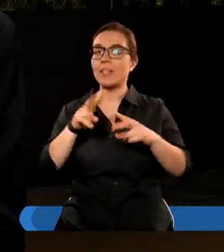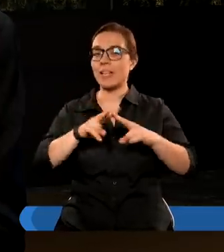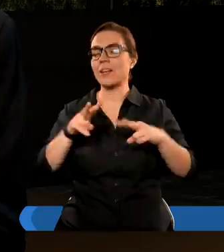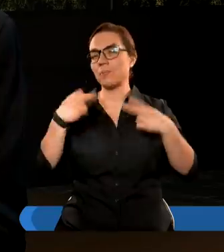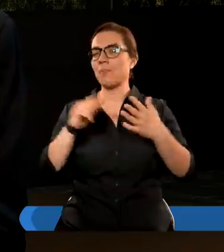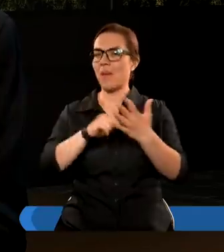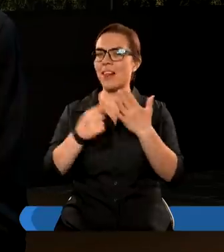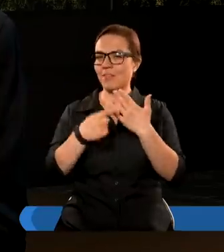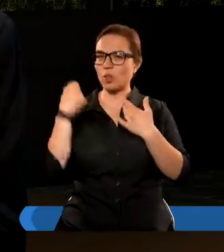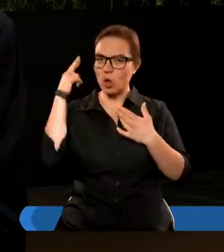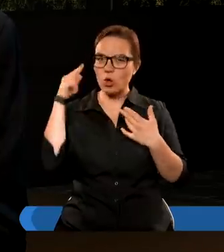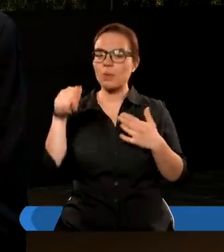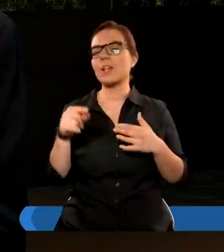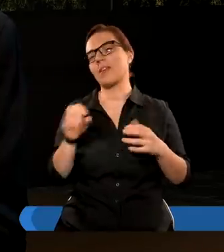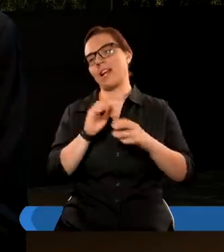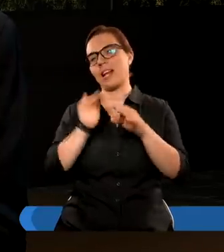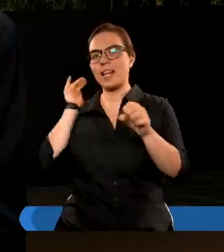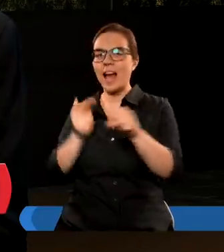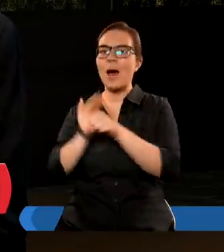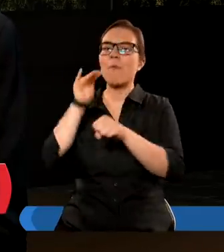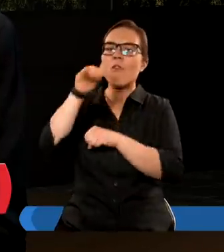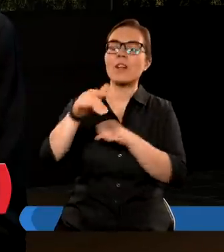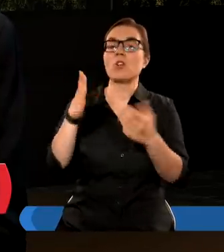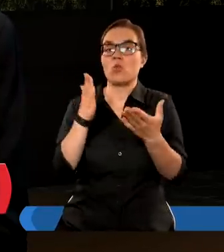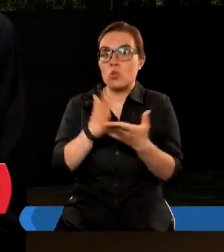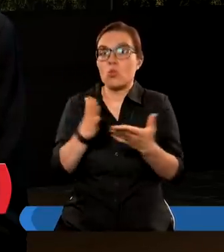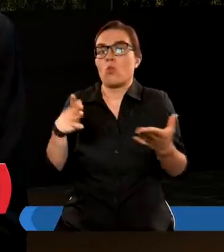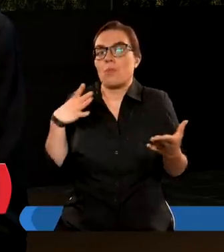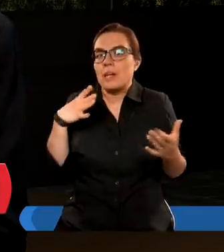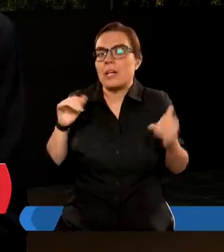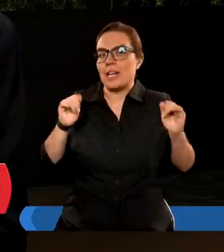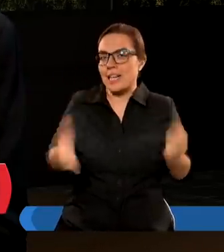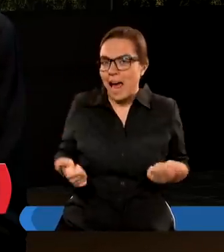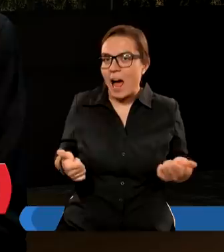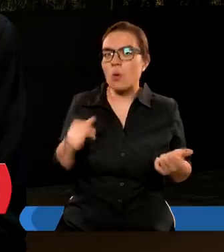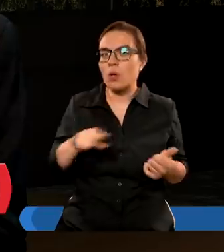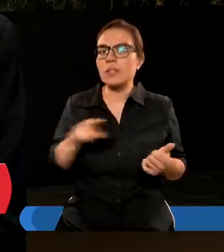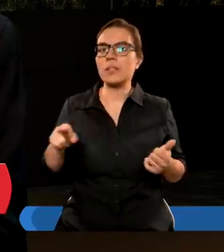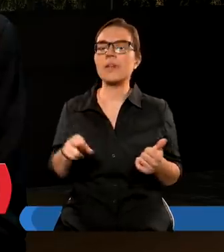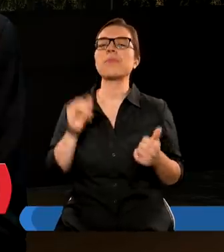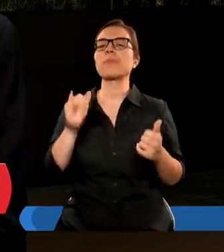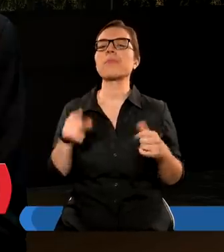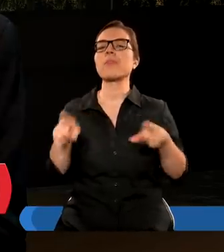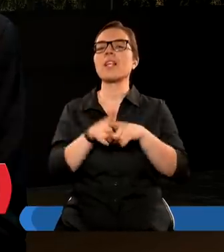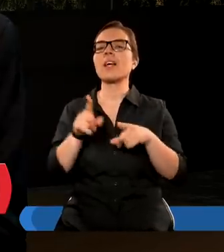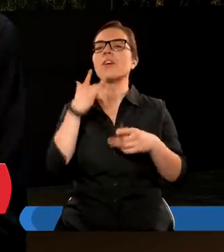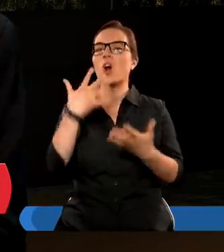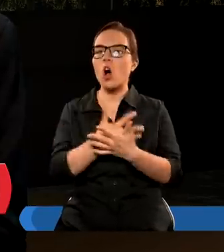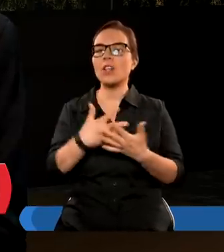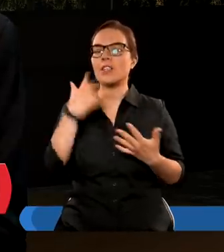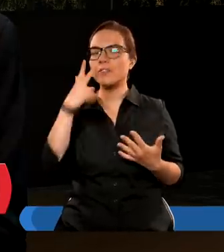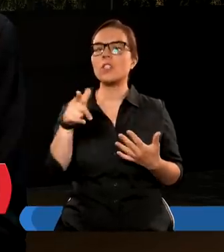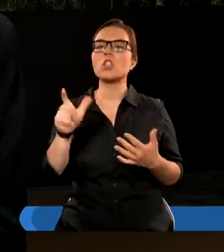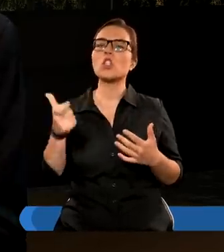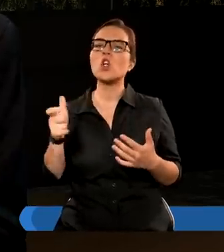Poselstwo zapowiedziane wydarzyło się. No i mamy jakby, jakie były konsekwencje. Czyli